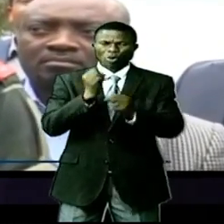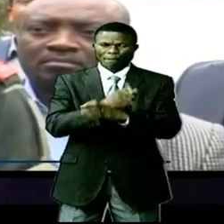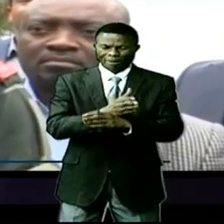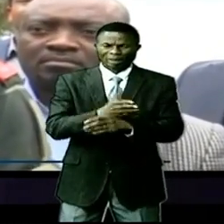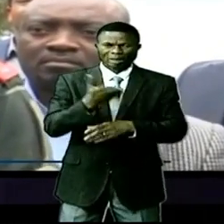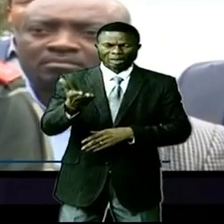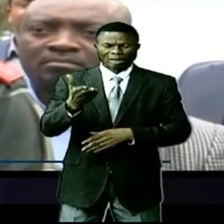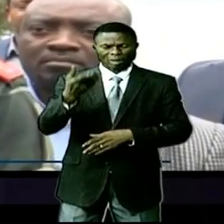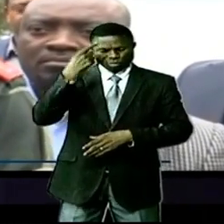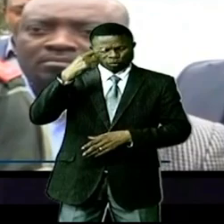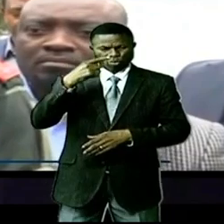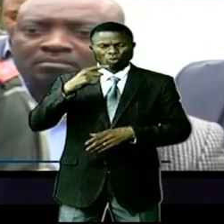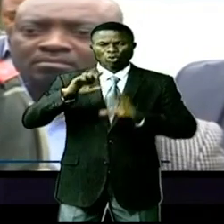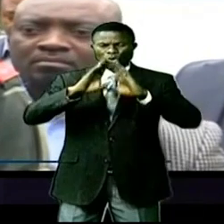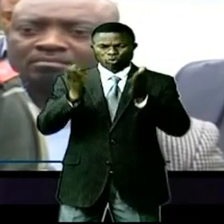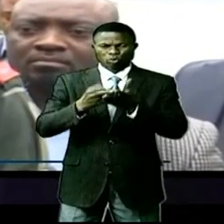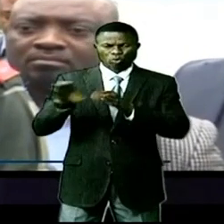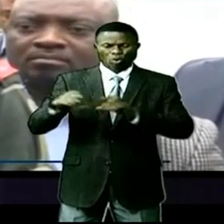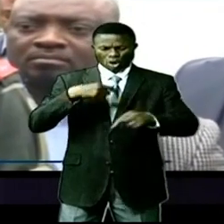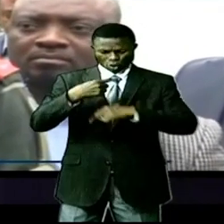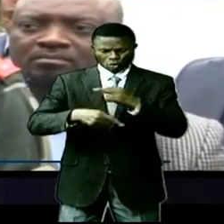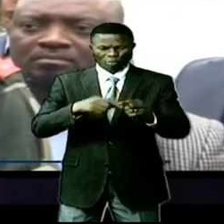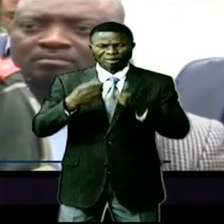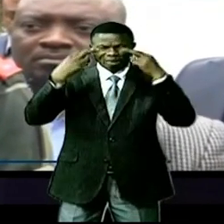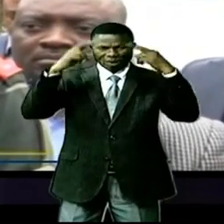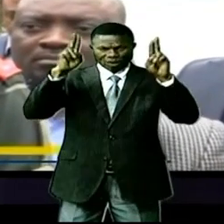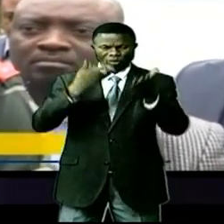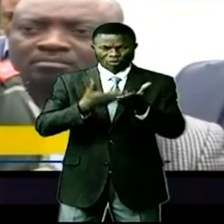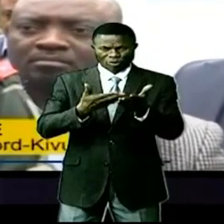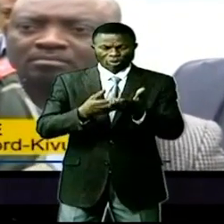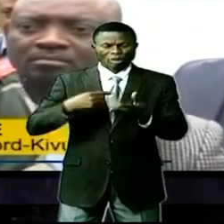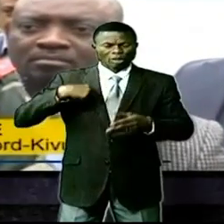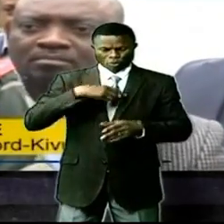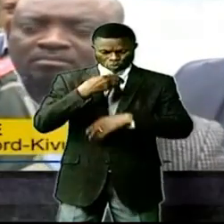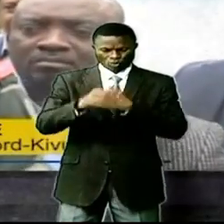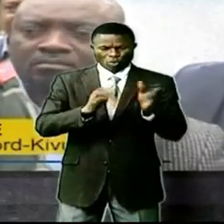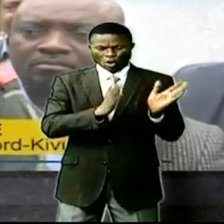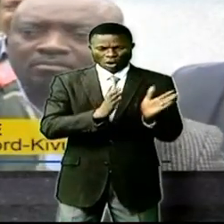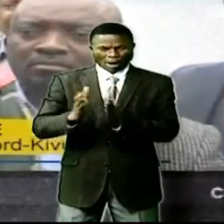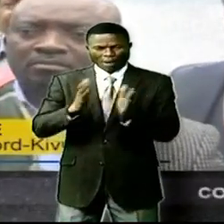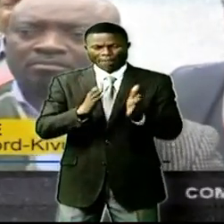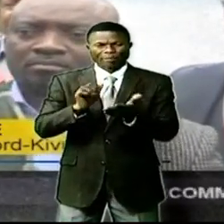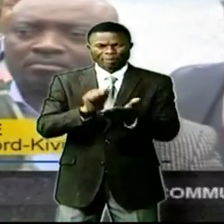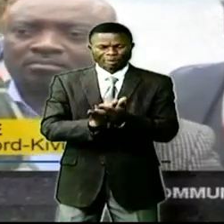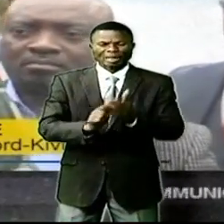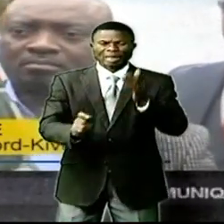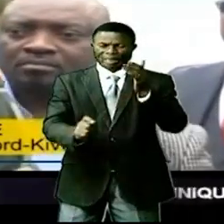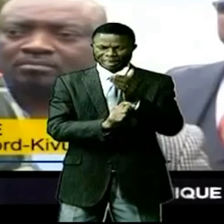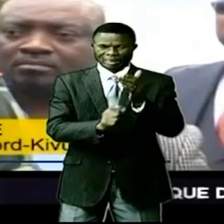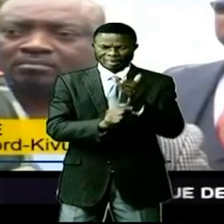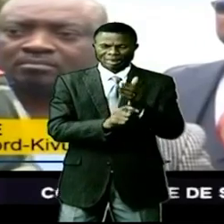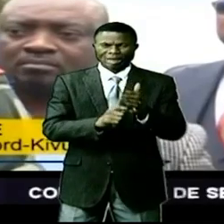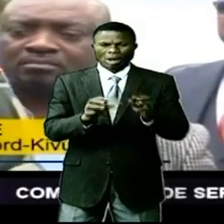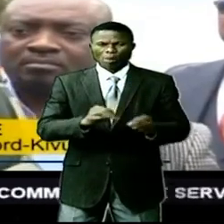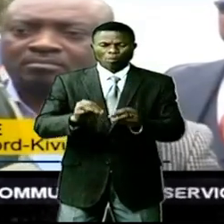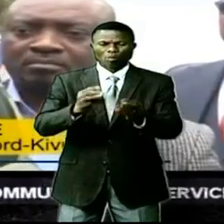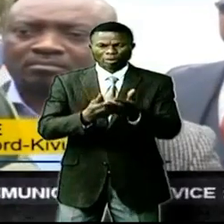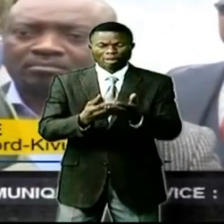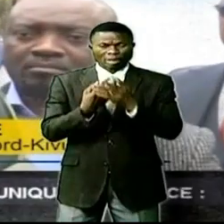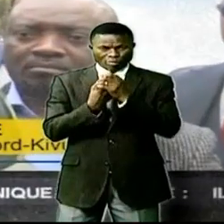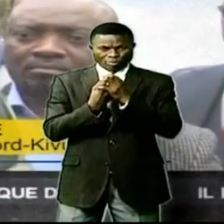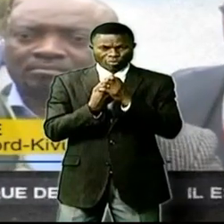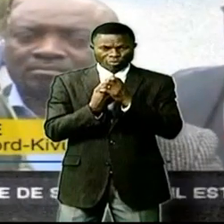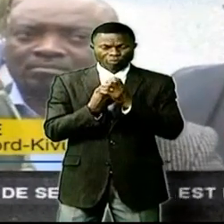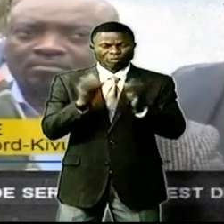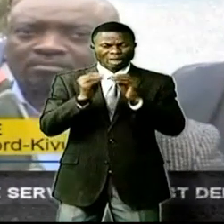à disposition pour que cette activité puisse réussir. Et c'est ce que nous sommes en train de concorter comme stratégie et bientôt il y une